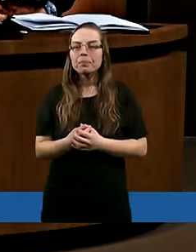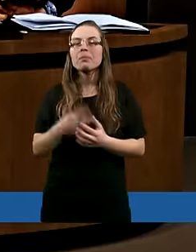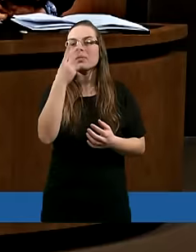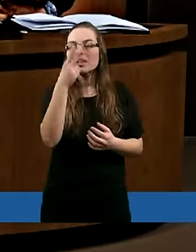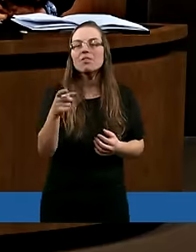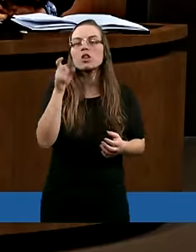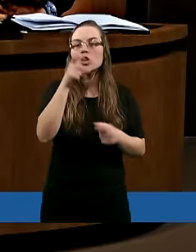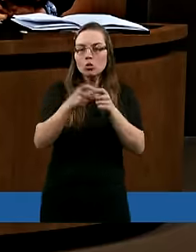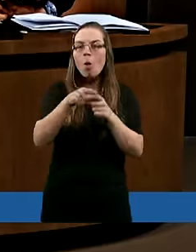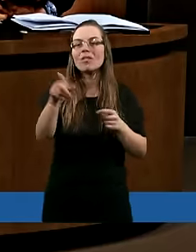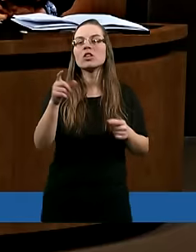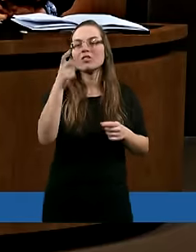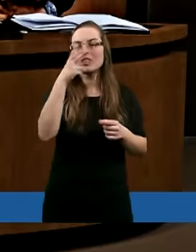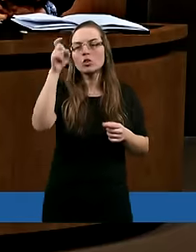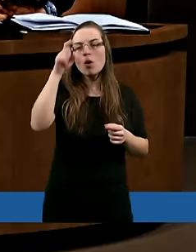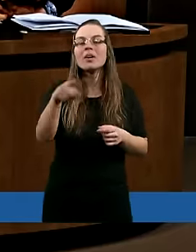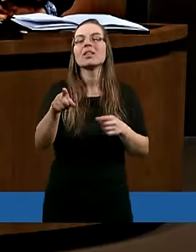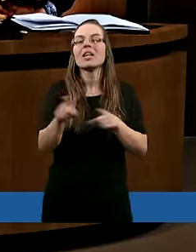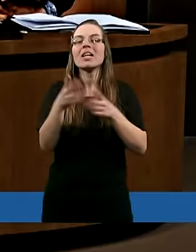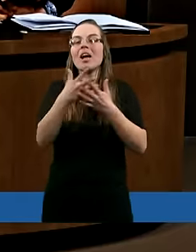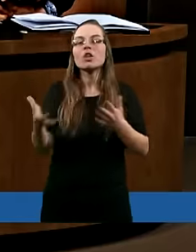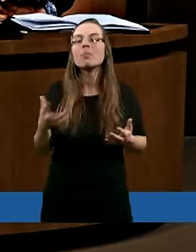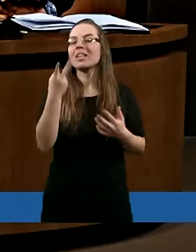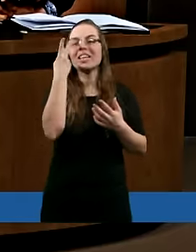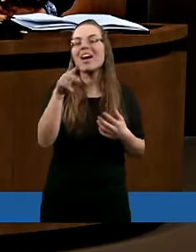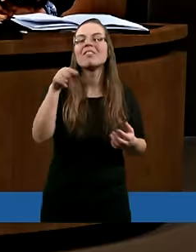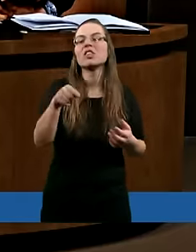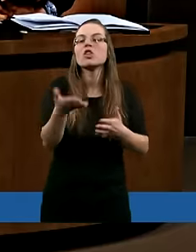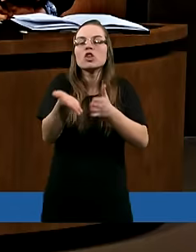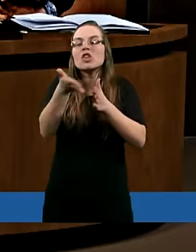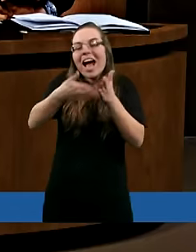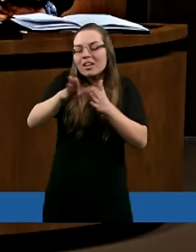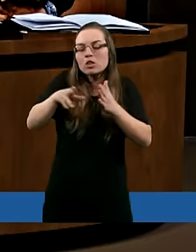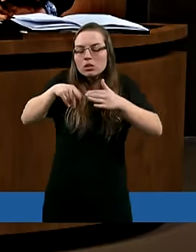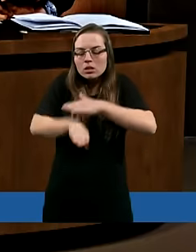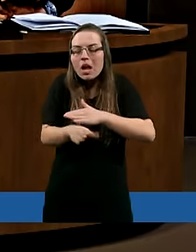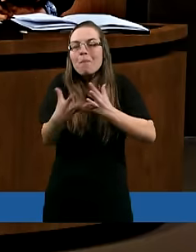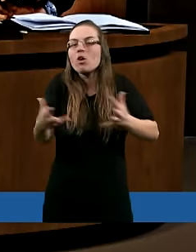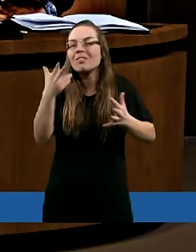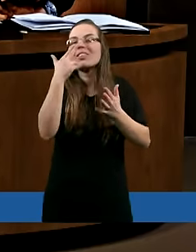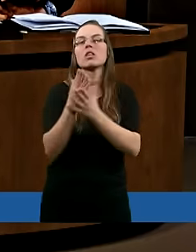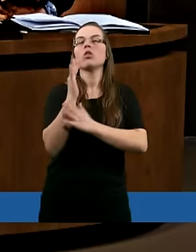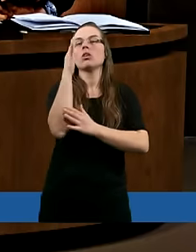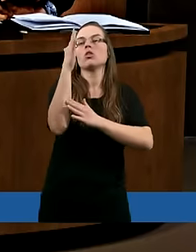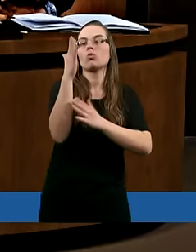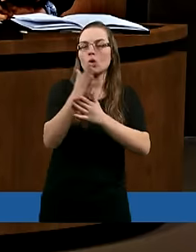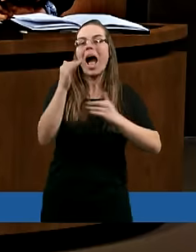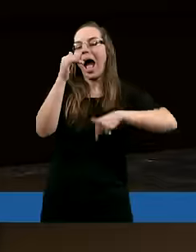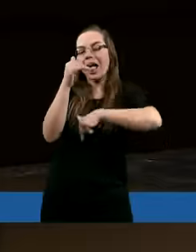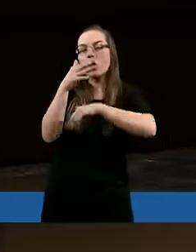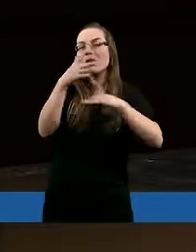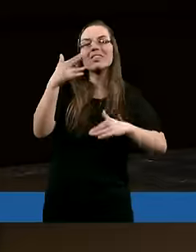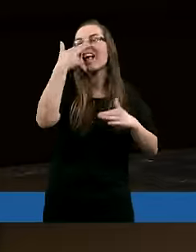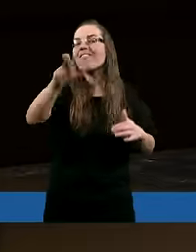Widzimy drzewo, to widzimy tylko to, co jest nad ziemią. Nie widzimy części, która jest pod ziemią. Ta, która daje soki, ta,